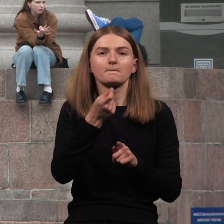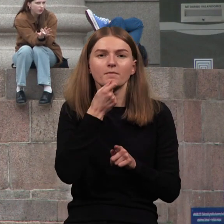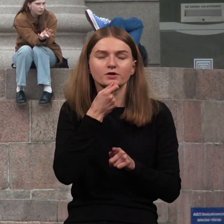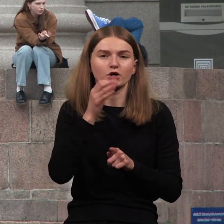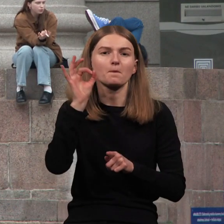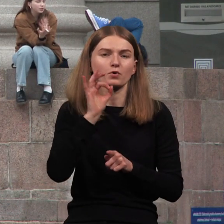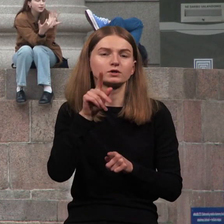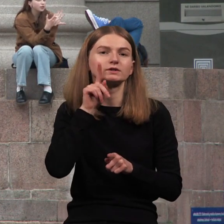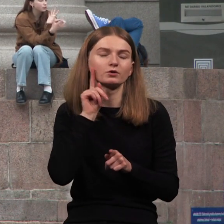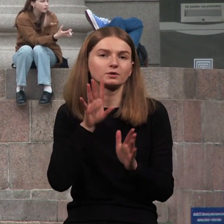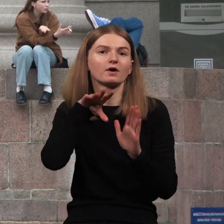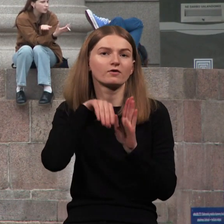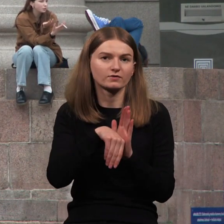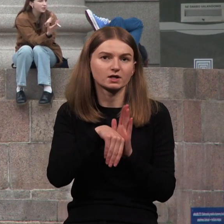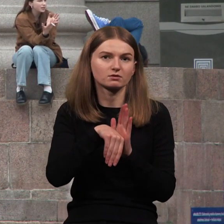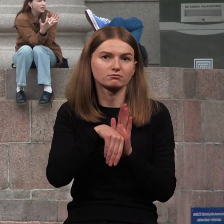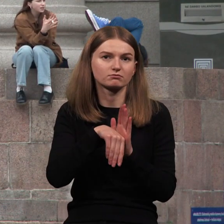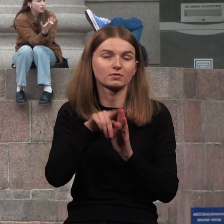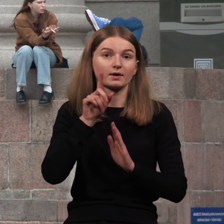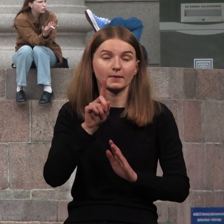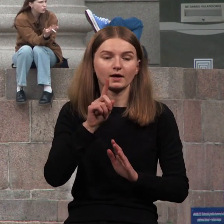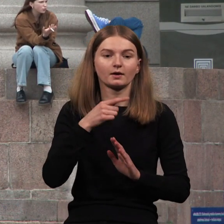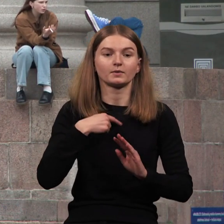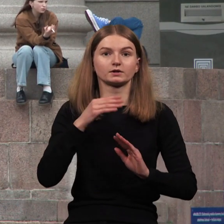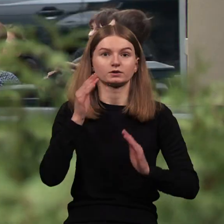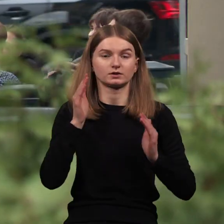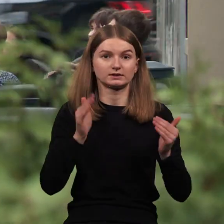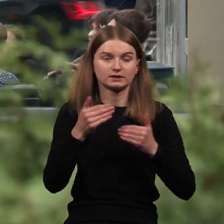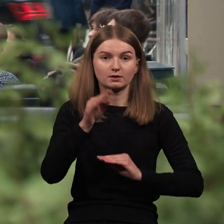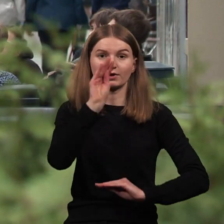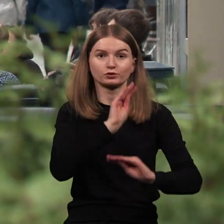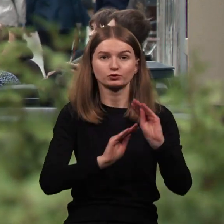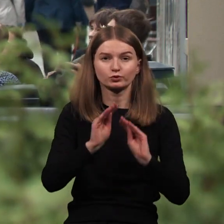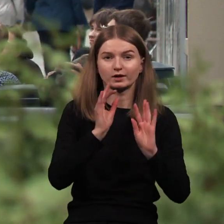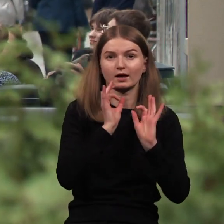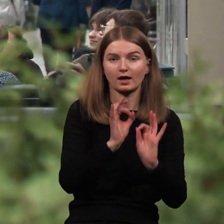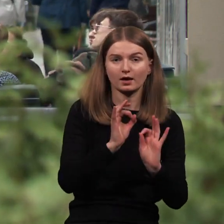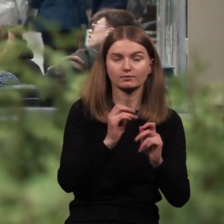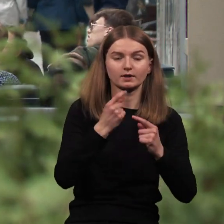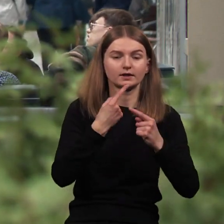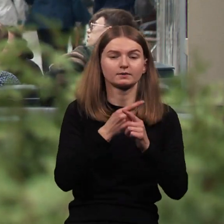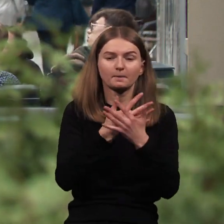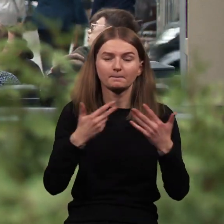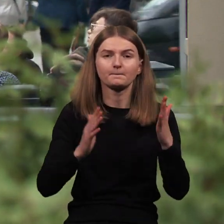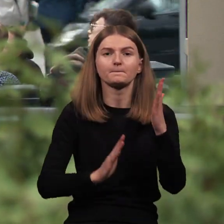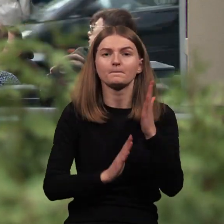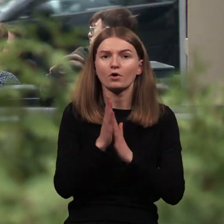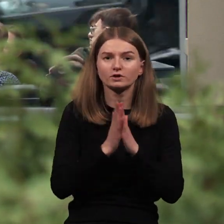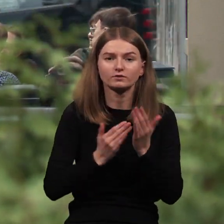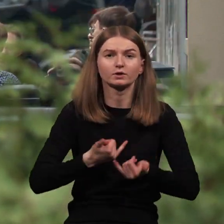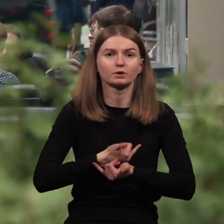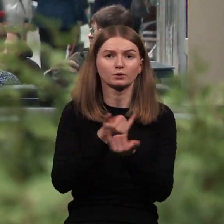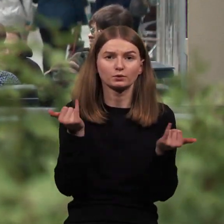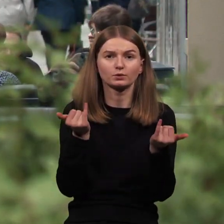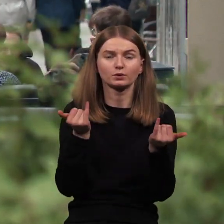kas įsitraukęs yra ir dalyvauja, tačiau sukūrint sistemą, sukūrint patrauklumą, sukūrint įvairius motivacijos pagaliu mechanizmus,